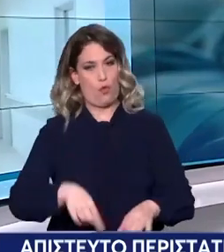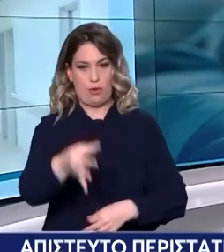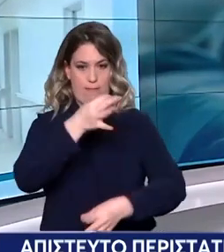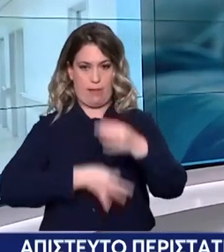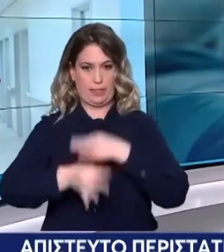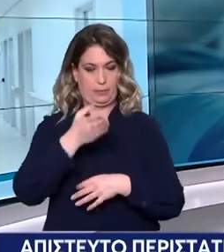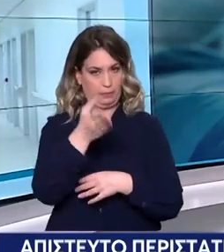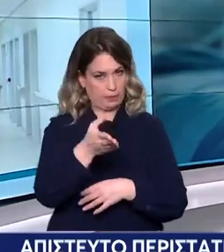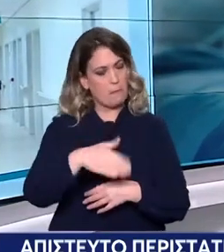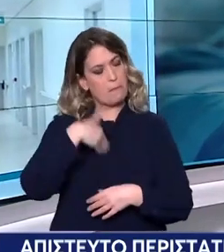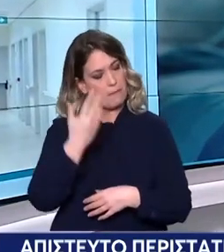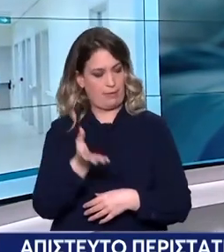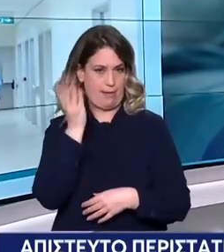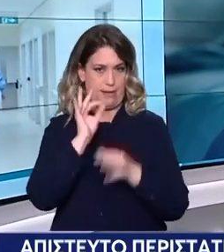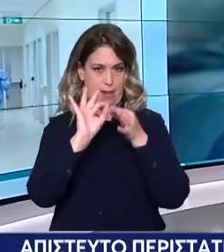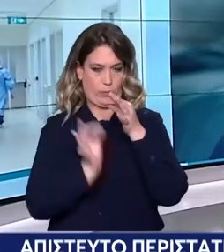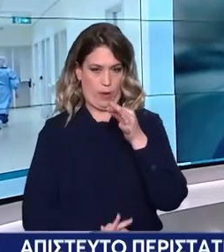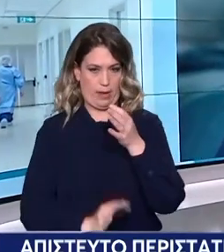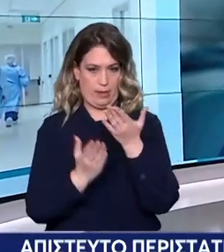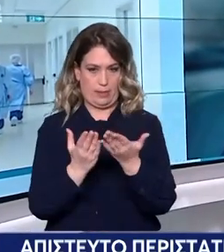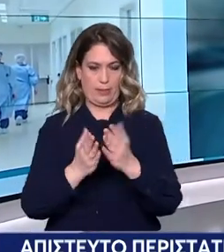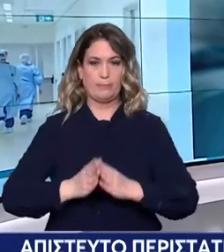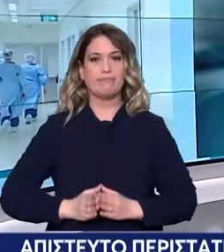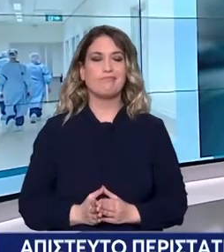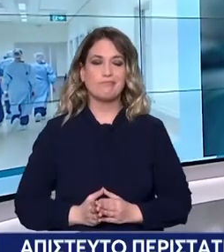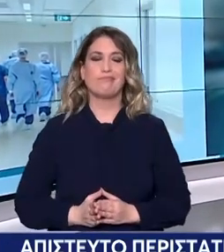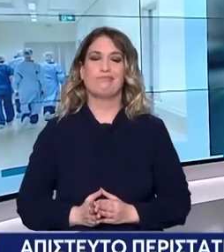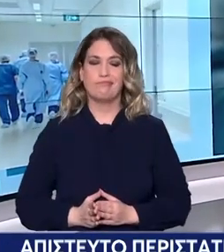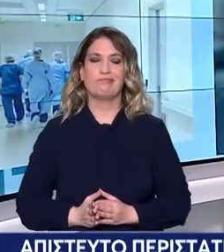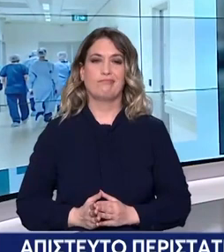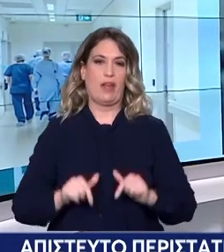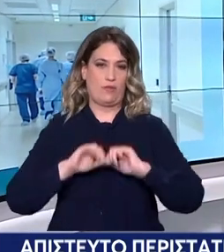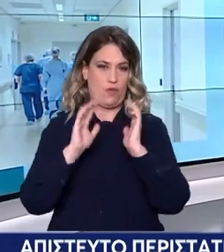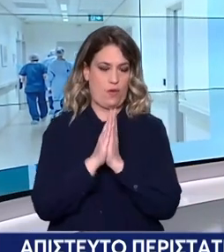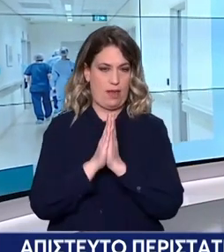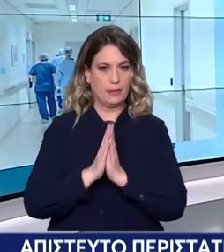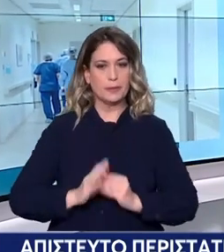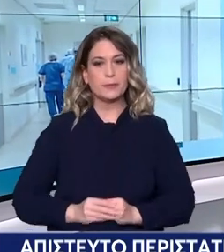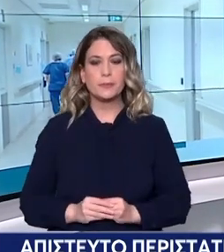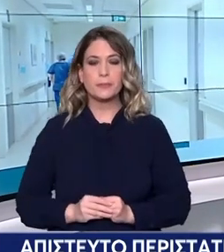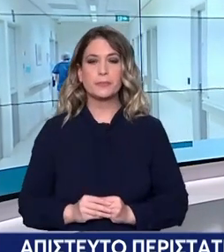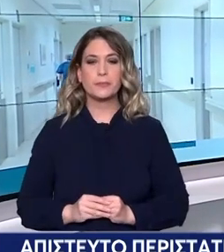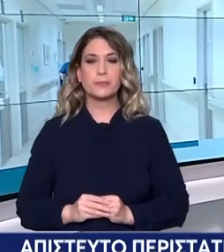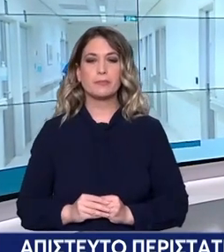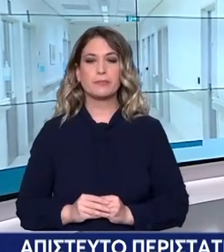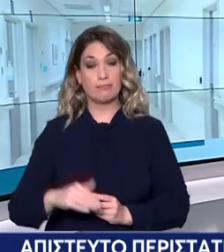Και μετά θα ακούσετε και κάτι το οποίο θα μας δώσει η ασπαμπαλέτα. Σάντη καλησπέρα, για πες μας.